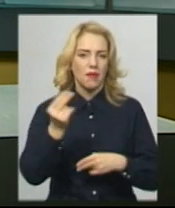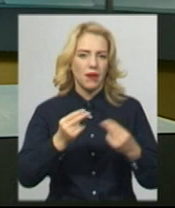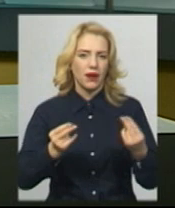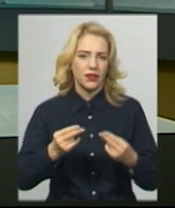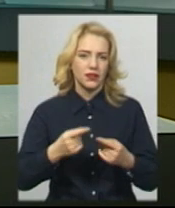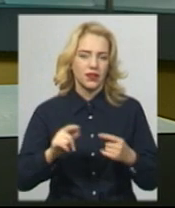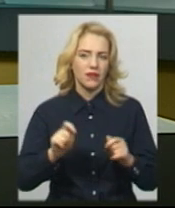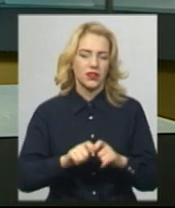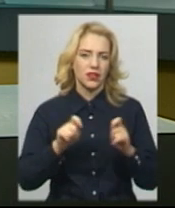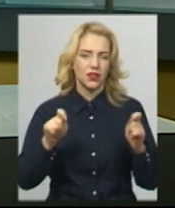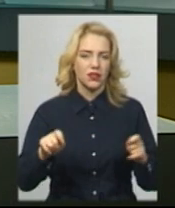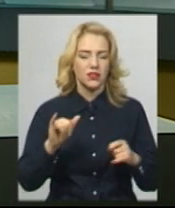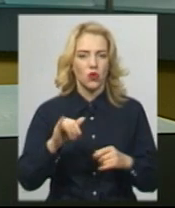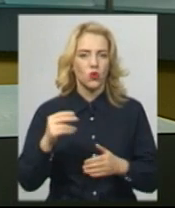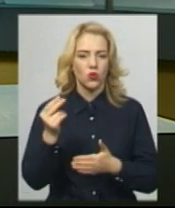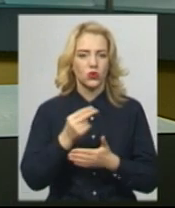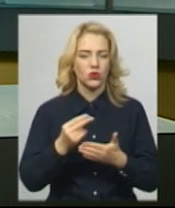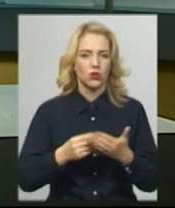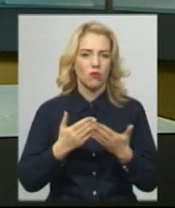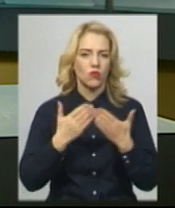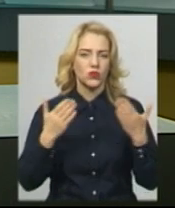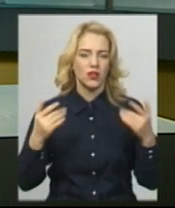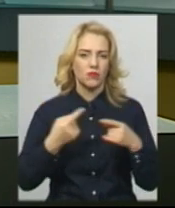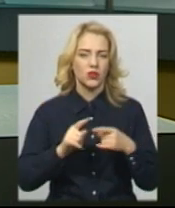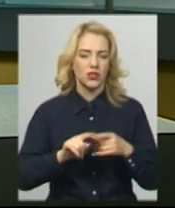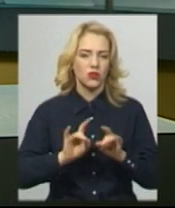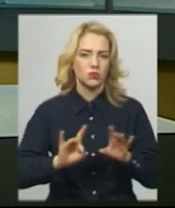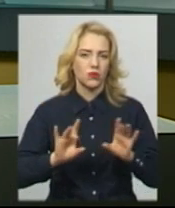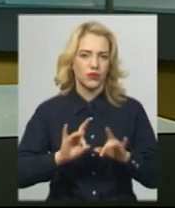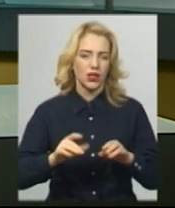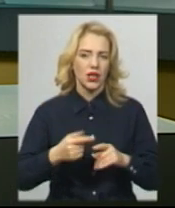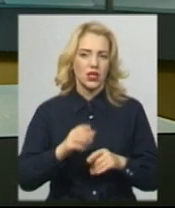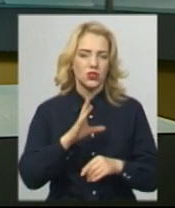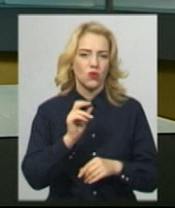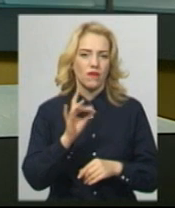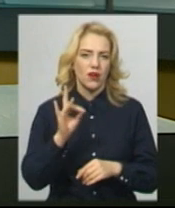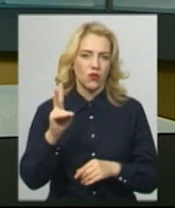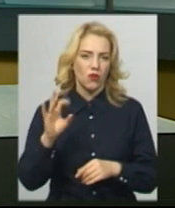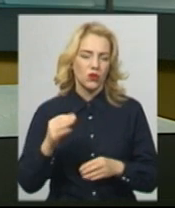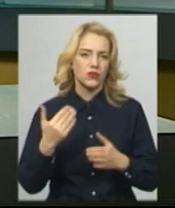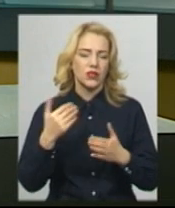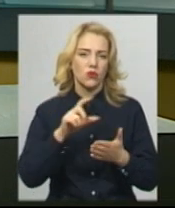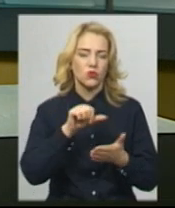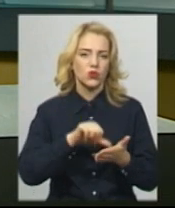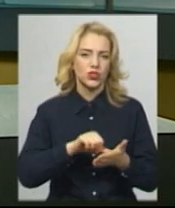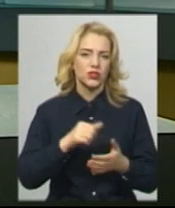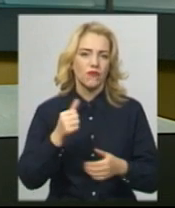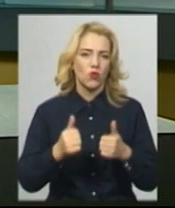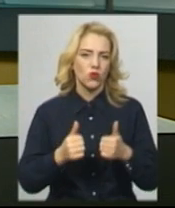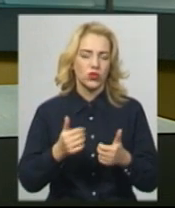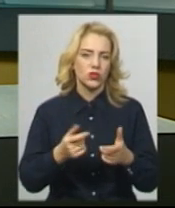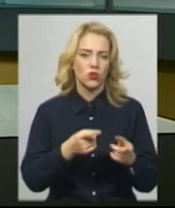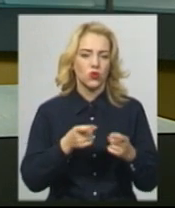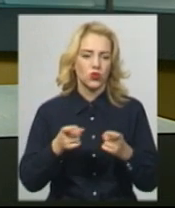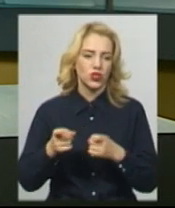обласному художньому музеї. Про це розповіла його кураторка Людмила Сковерко. За її словами, до участі у конкурсі долучилися учні